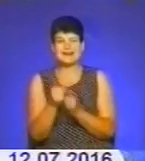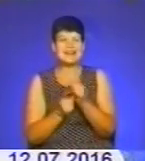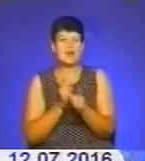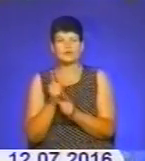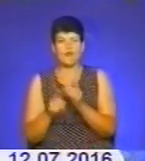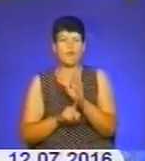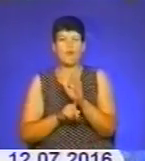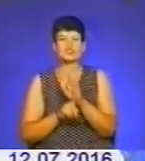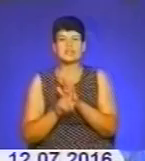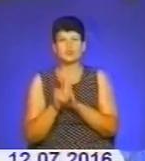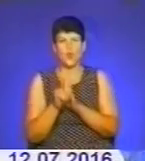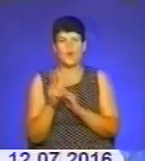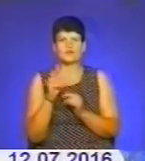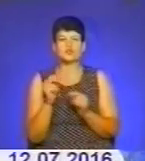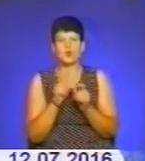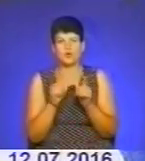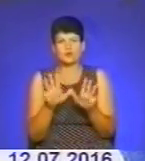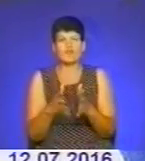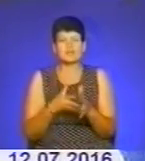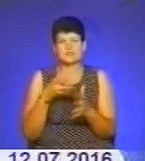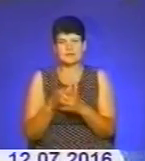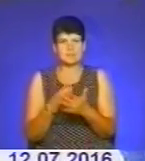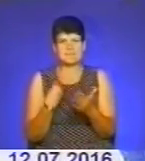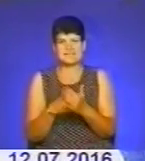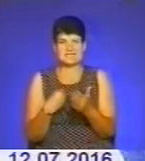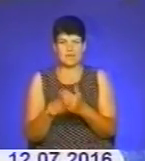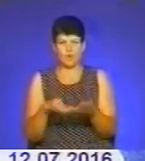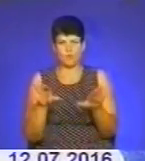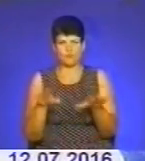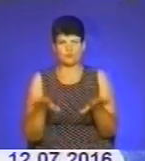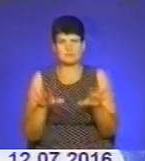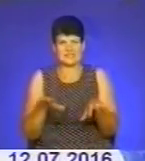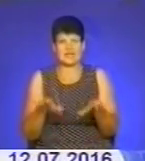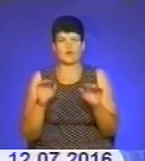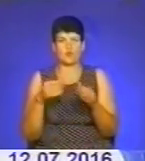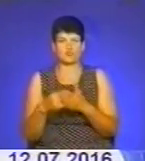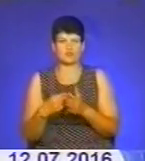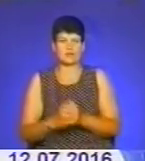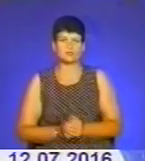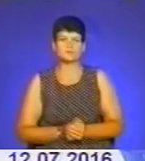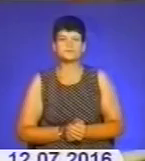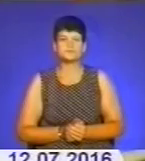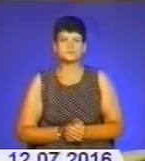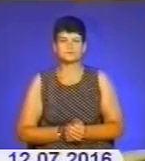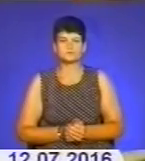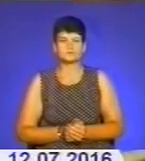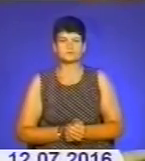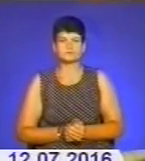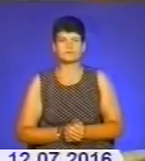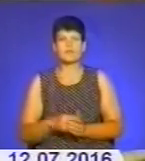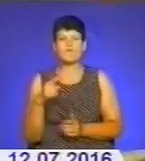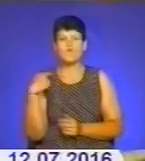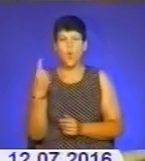у початкові школи або фінансуватимуть з місцевого бюджету. Подробиці у сюжеті Любові Гадомської. В